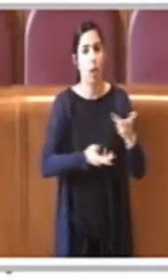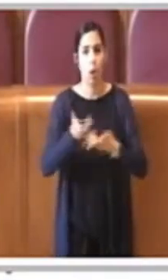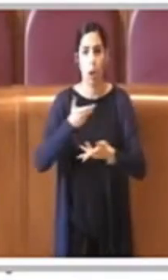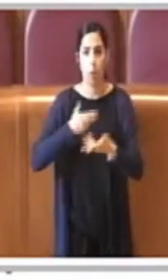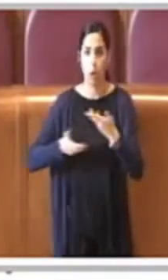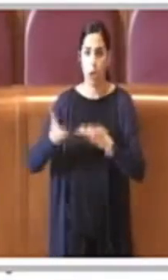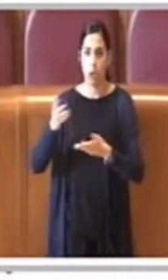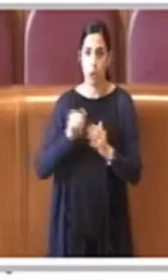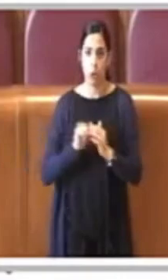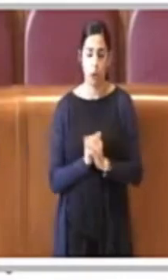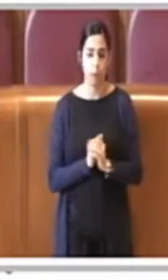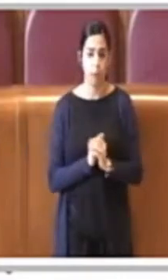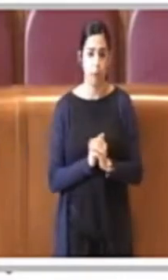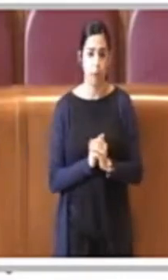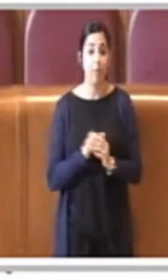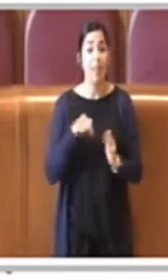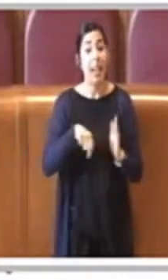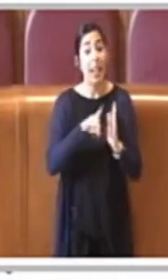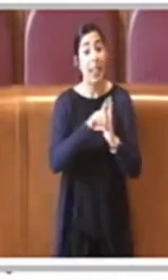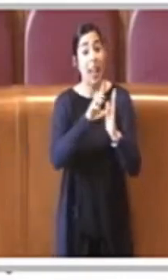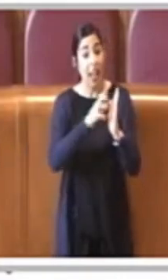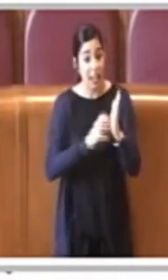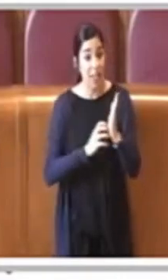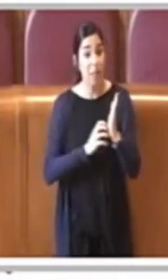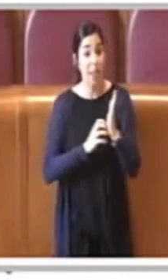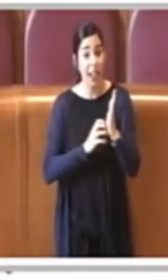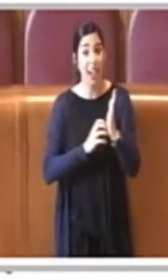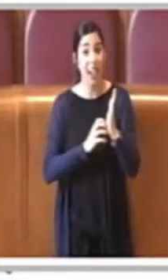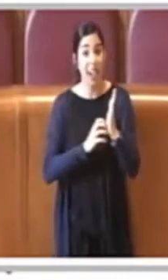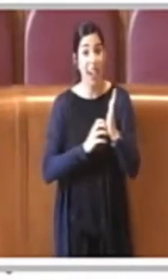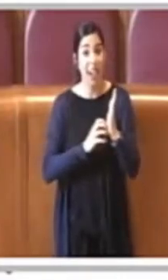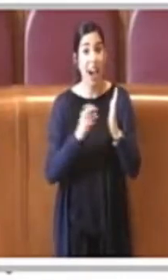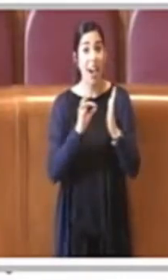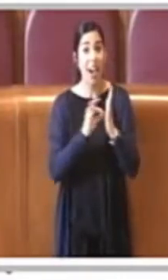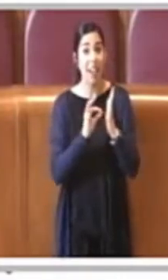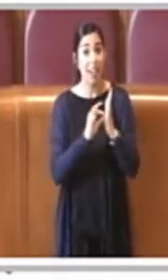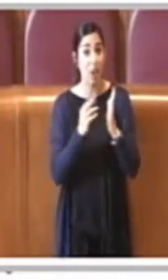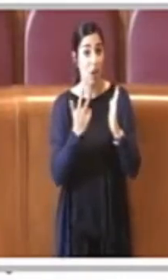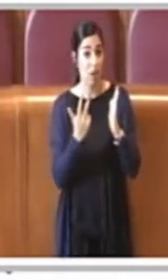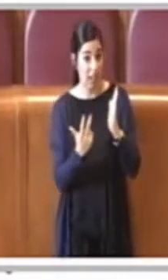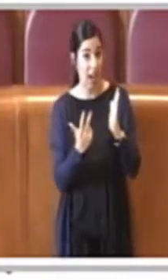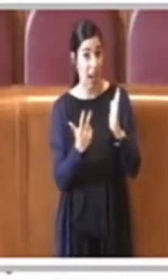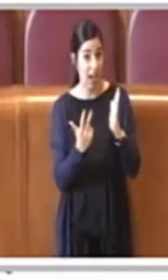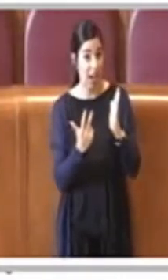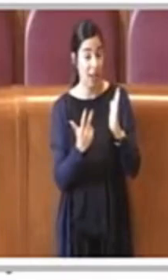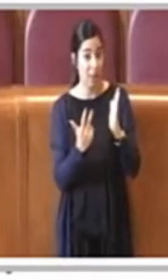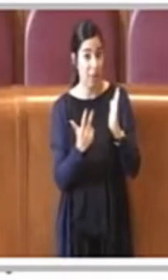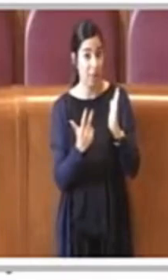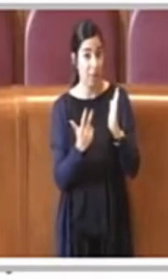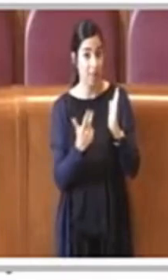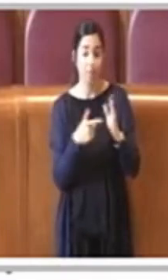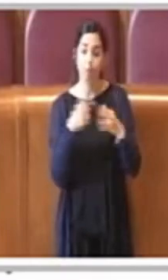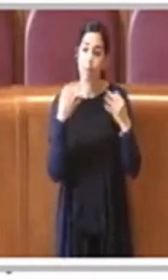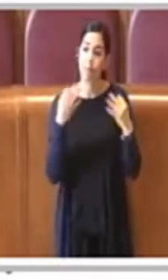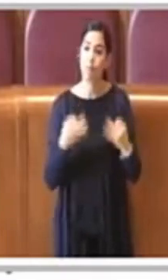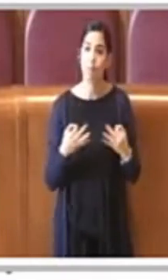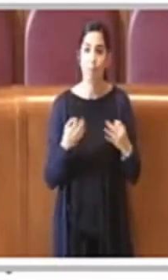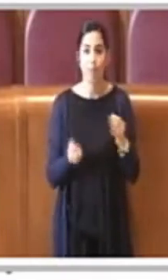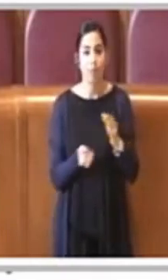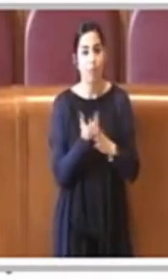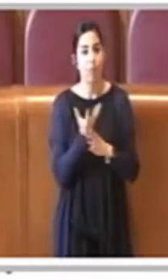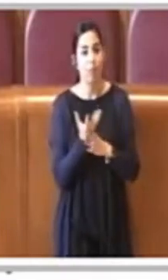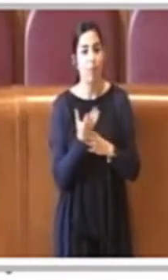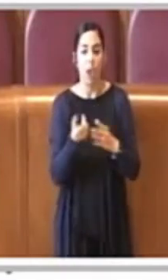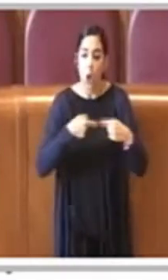Con questa delibera nell'articolo 3 appunto si istituisce il consiglio del